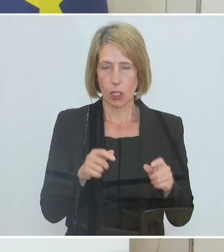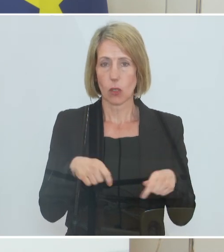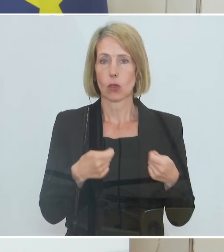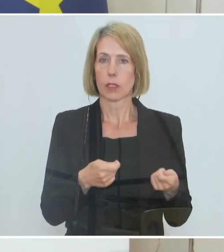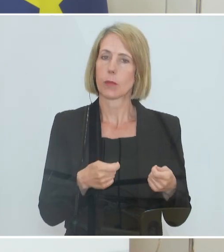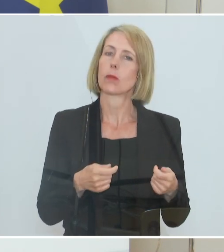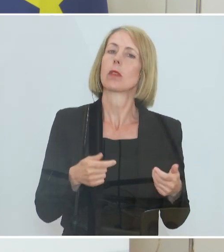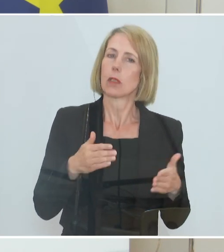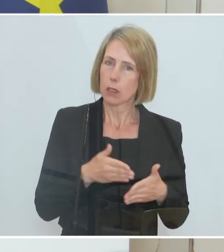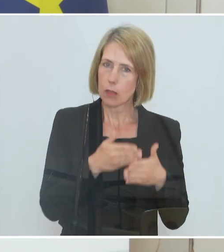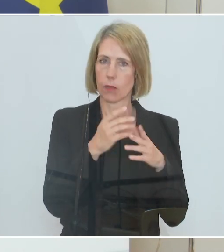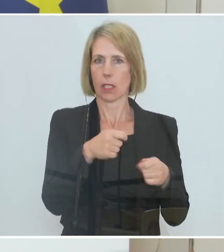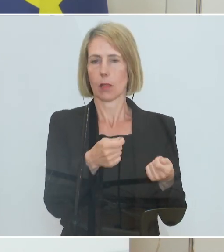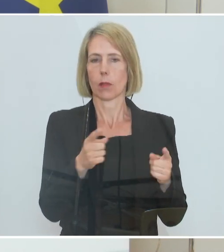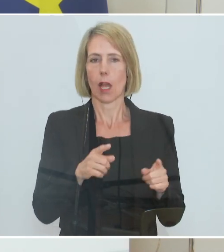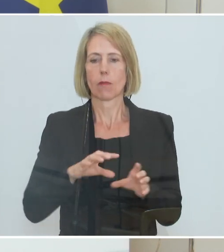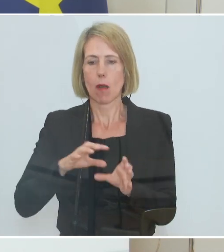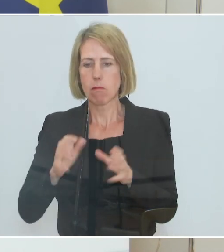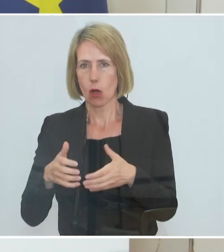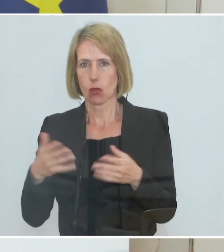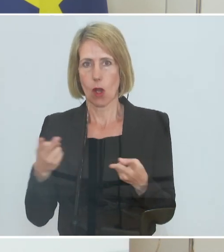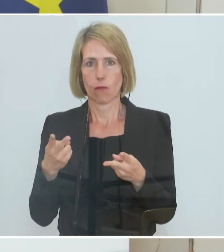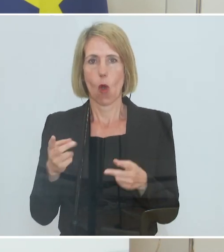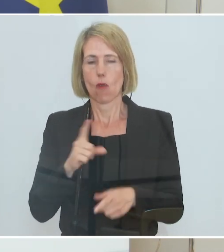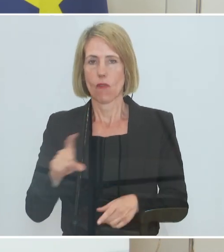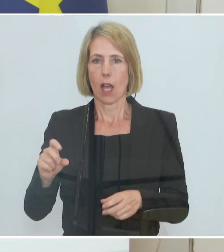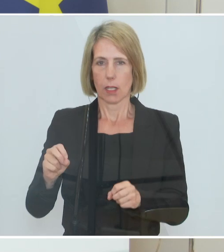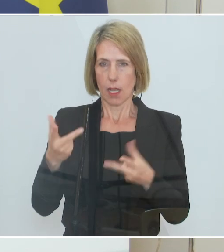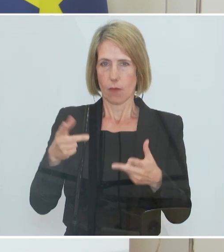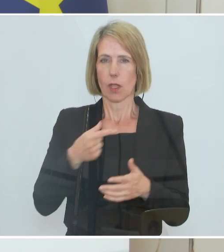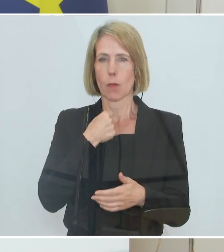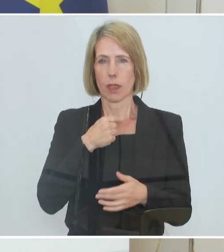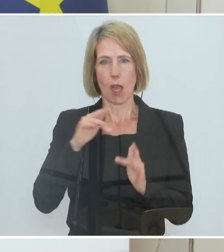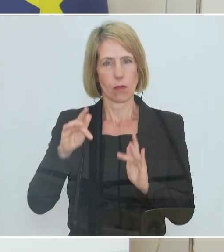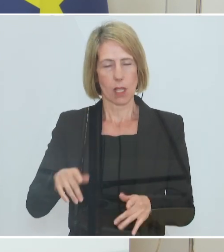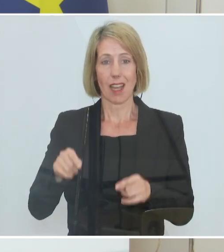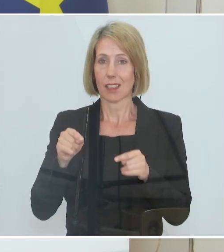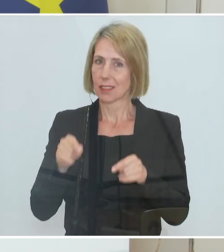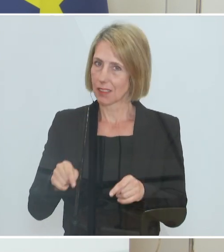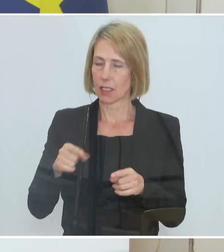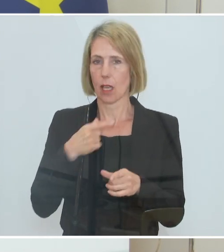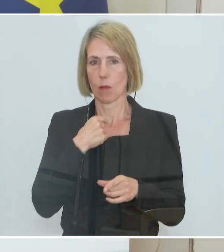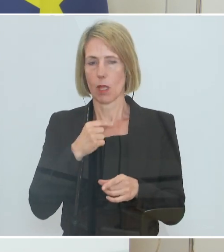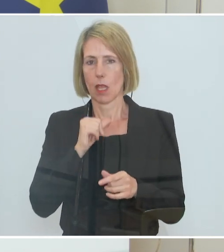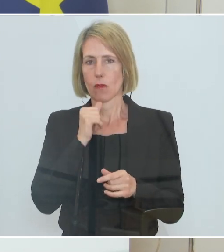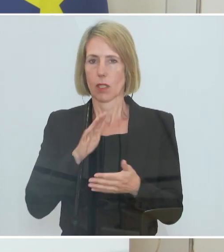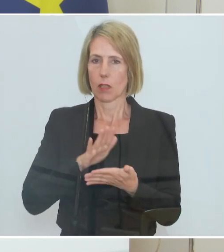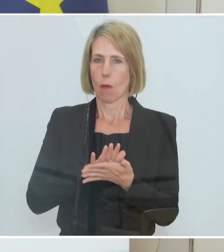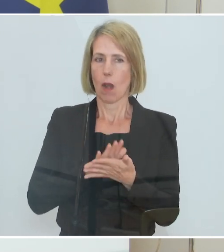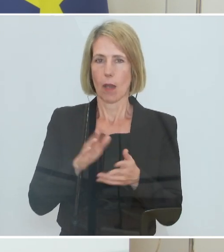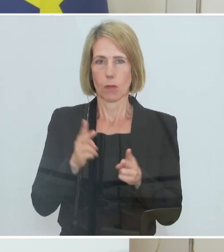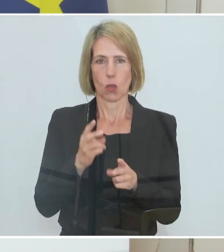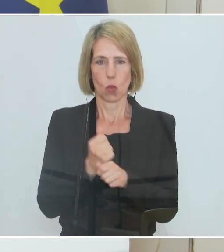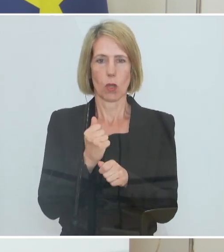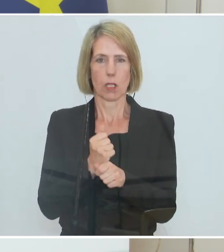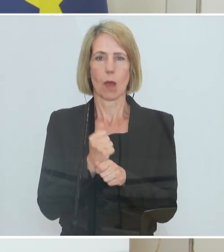Gleichzeitig aber in den Branchen, wo es eben einen Fachkräftebedarf gibt, auch dieser Fachkräftebedarf nicht in der Kurzarbeit in anderen Betrieben